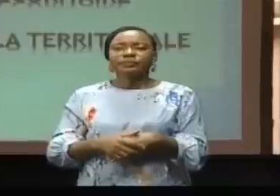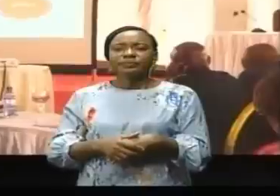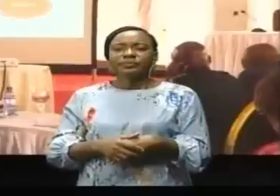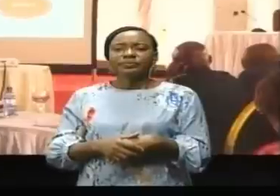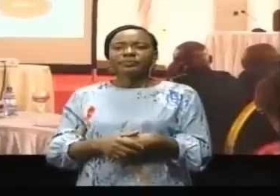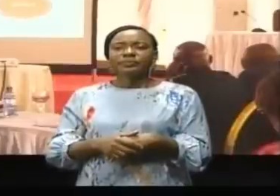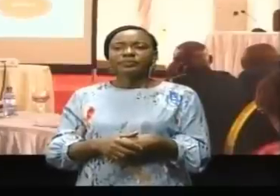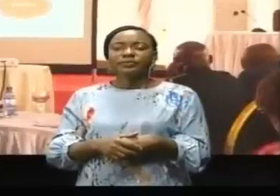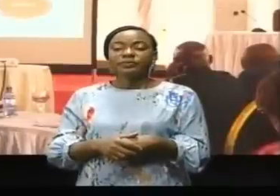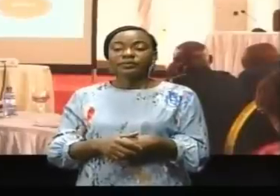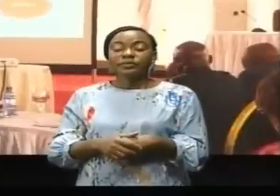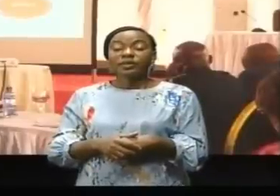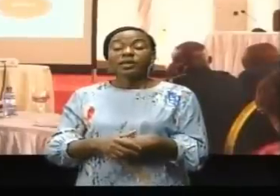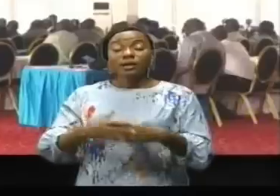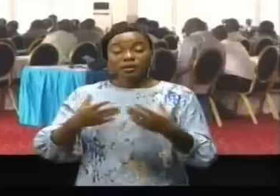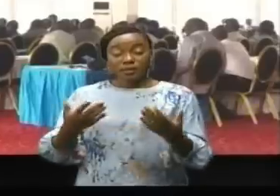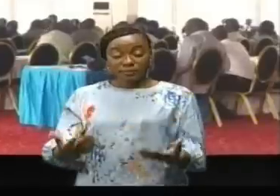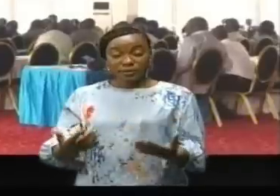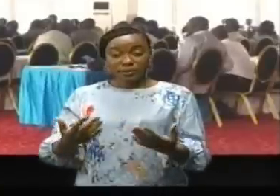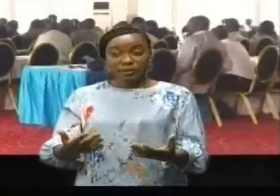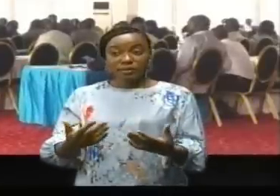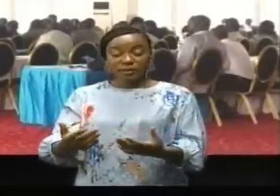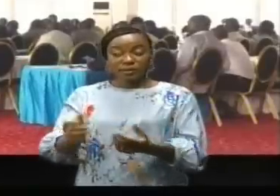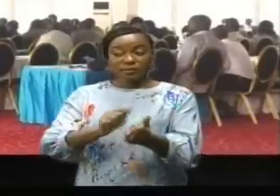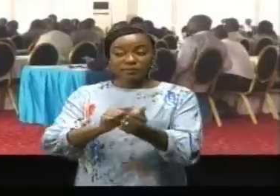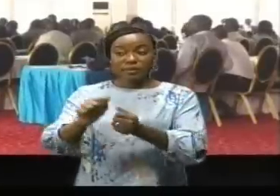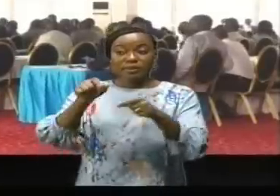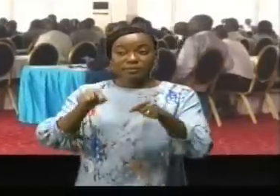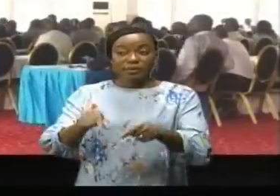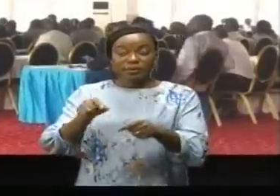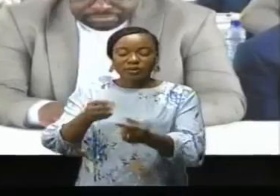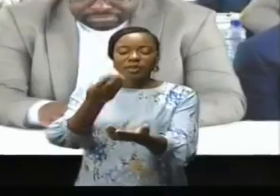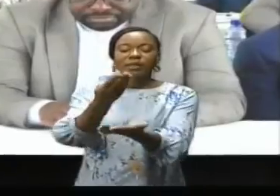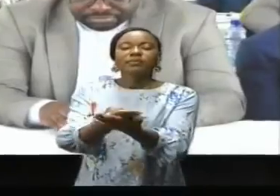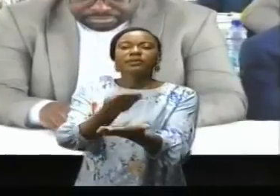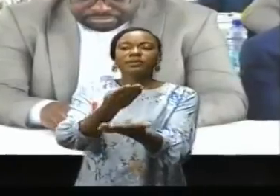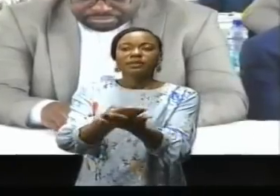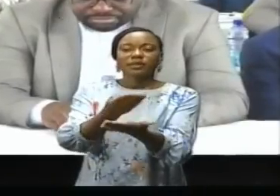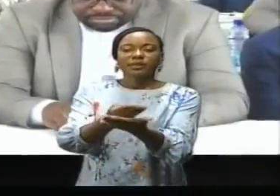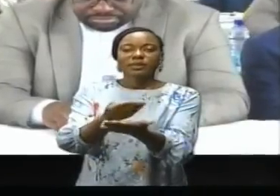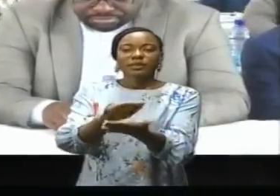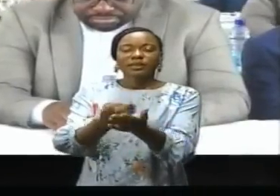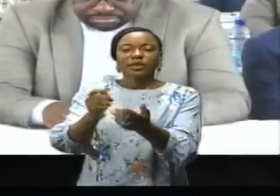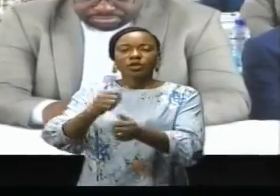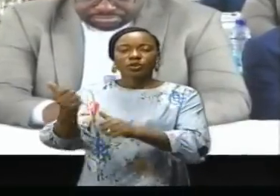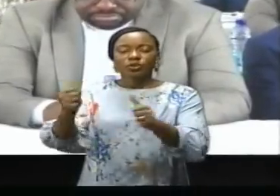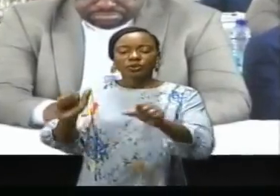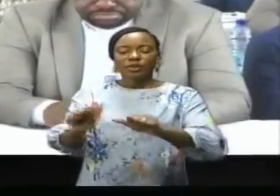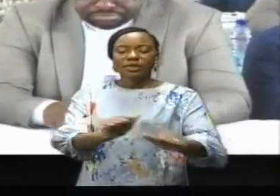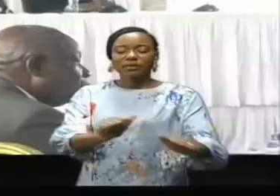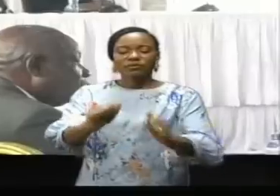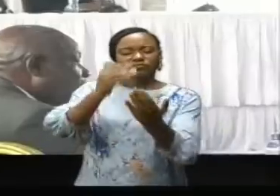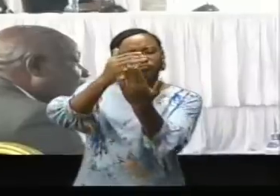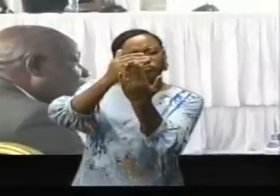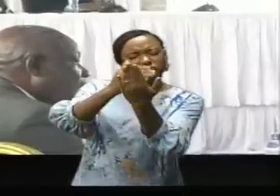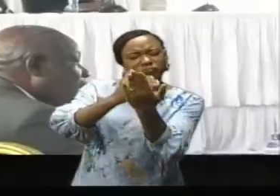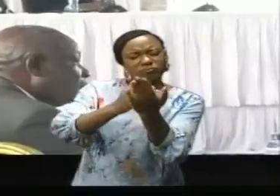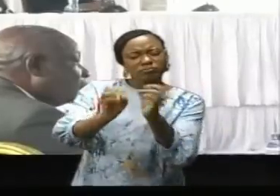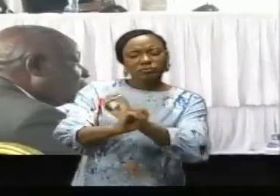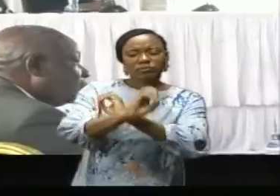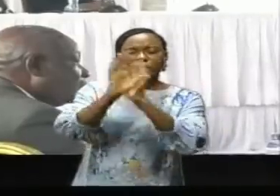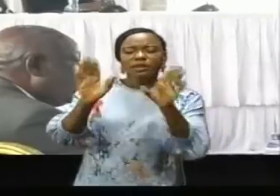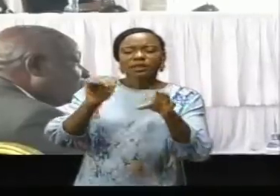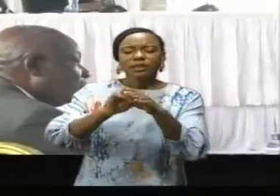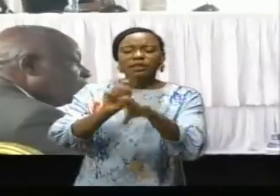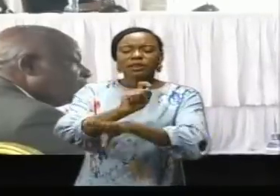Il faut impérativement passer désormais à la budgétisation de certaines actions, bien identifiées au niveau des entités